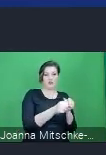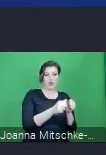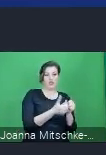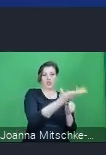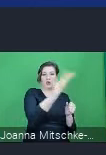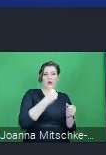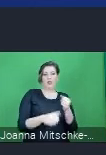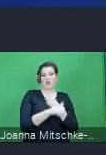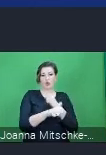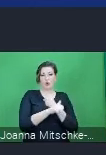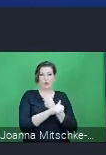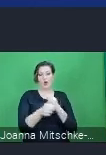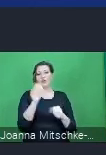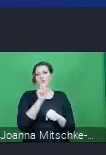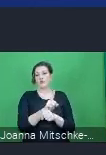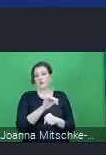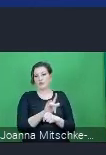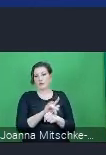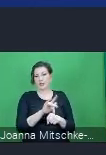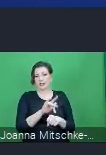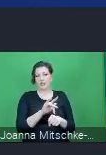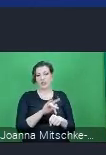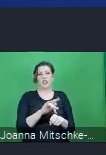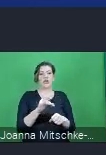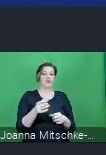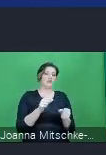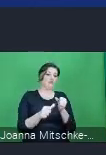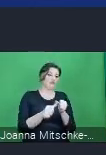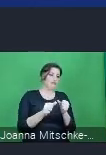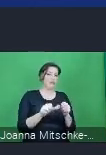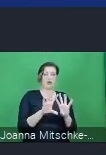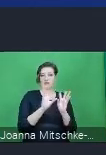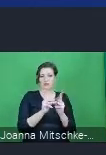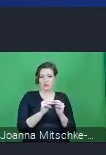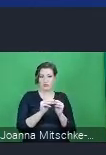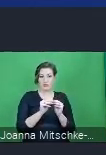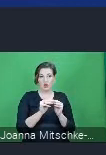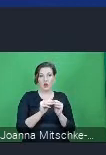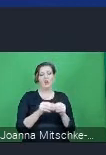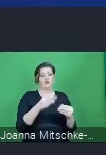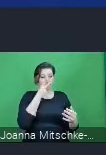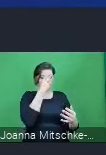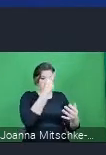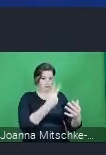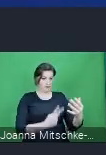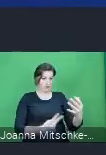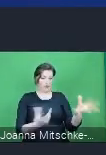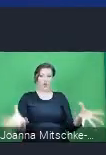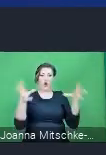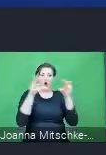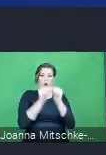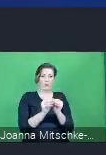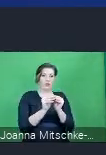z takimi wynikami przeglądu, które są niezbędne do ubiegania się o różne formy dofinansowania. No i